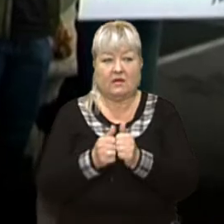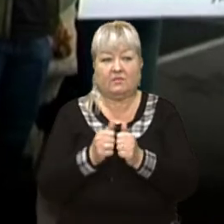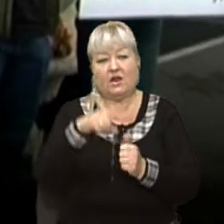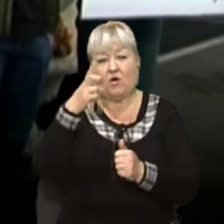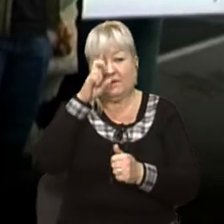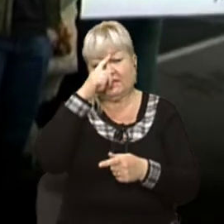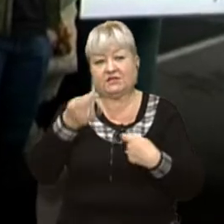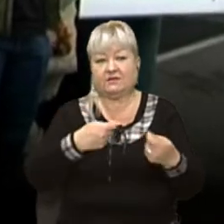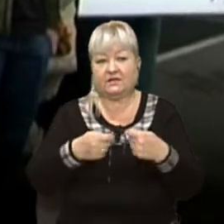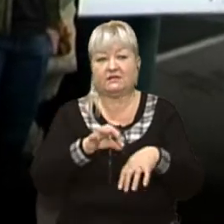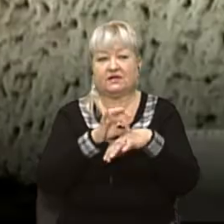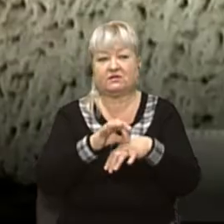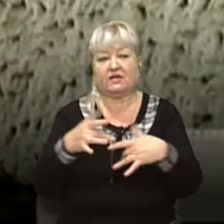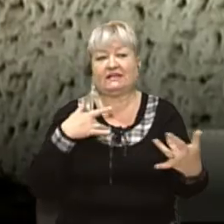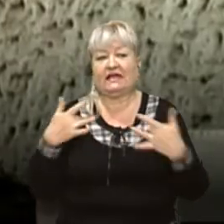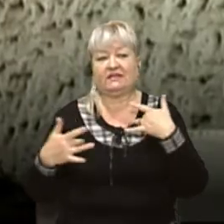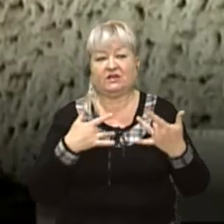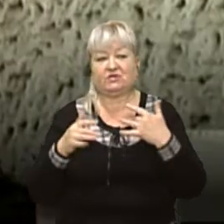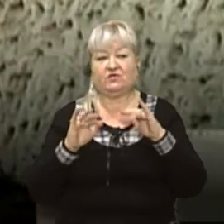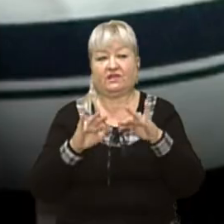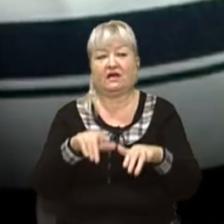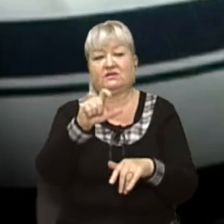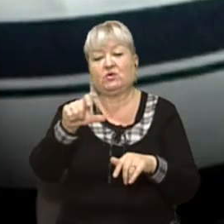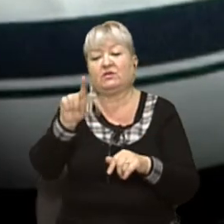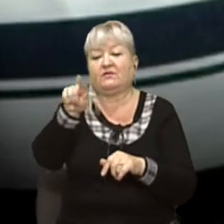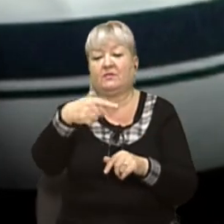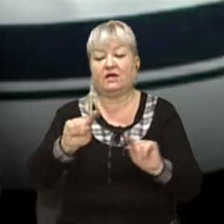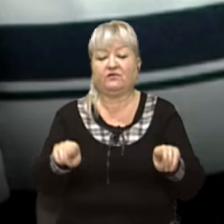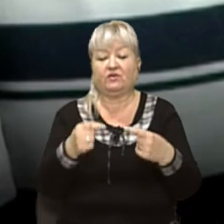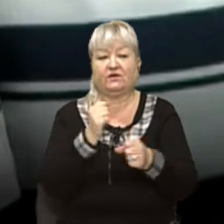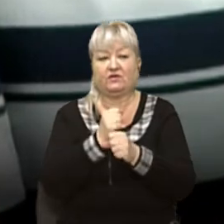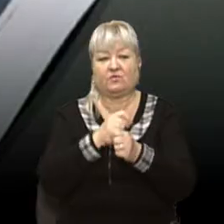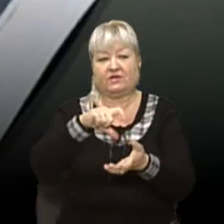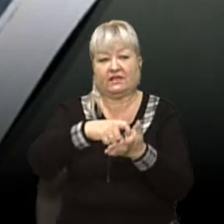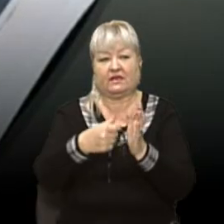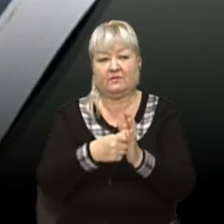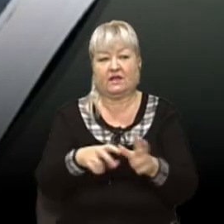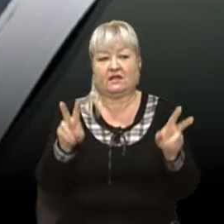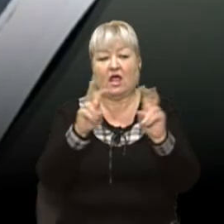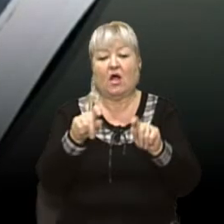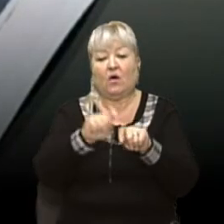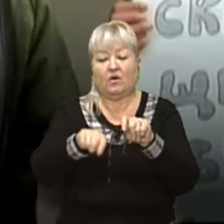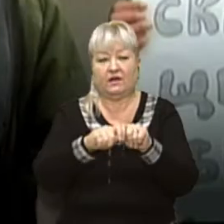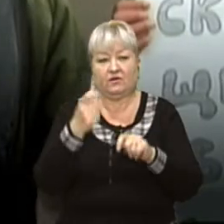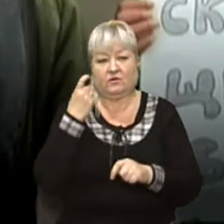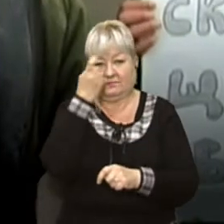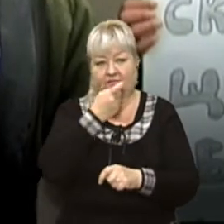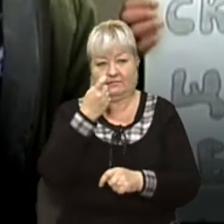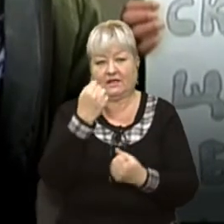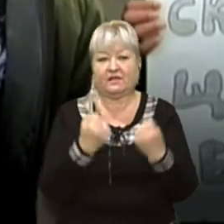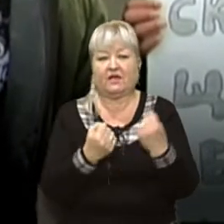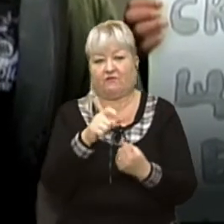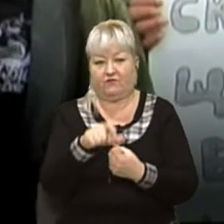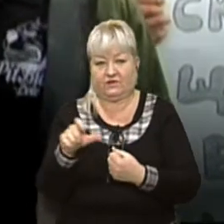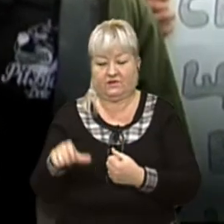Біля облдержадміністрації провели театралізовану акцію. Люди вимагають відновити роботу, кімнат, огляду нетверезих водіїв. Ми зловили